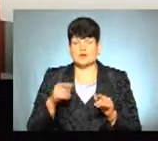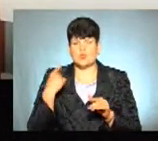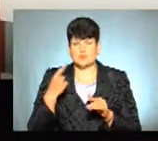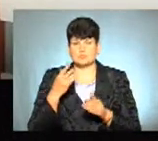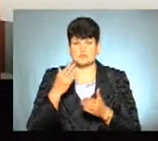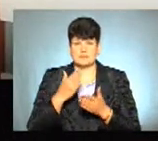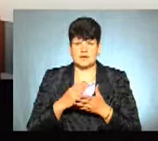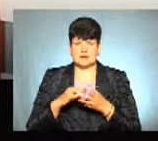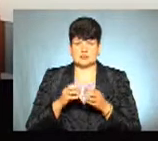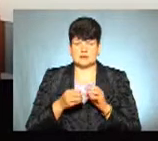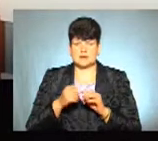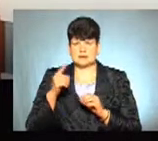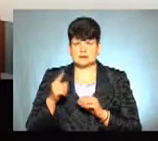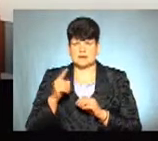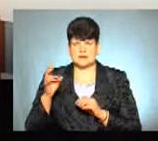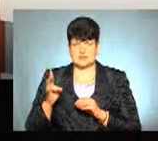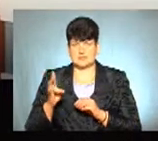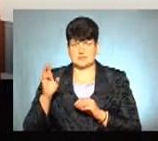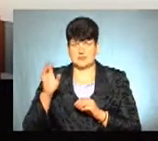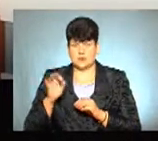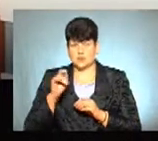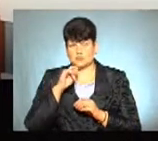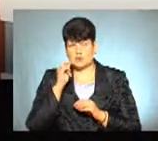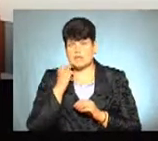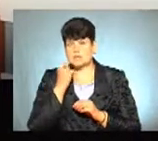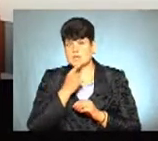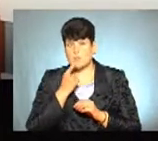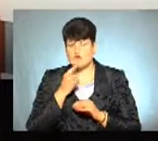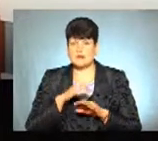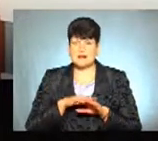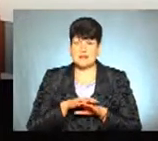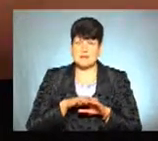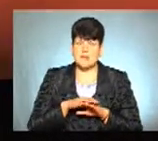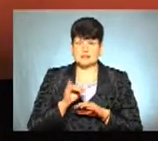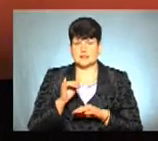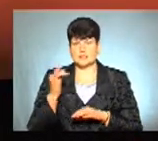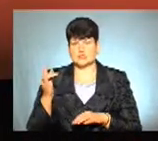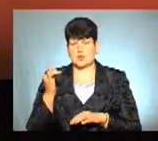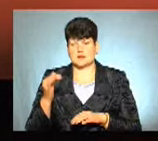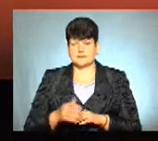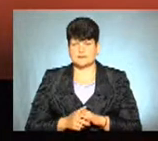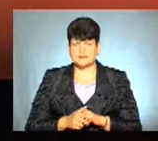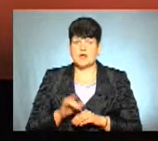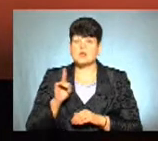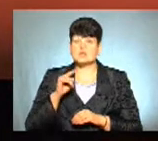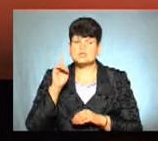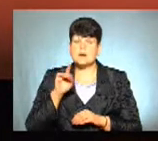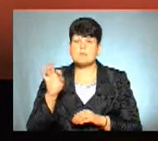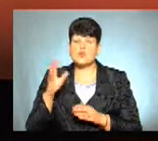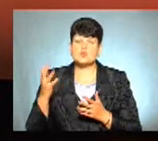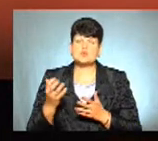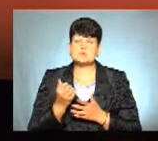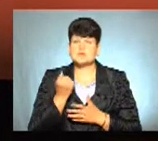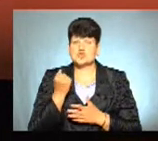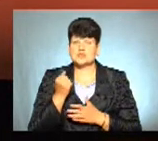результатами зовнішнього незалежного оцінювання з української мови, математики та історії. А що відомо про успішність